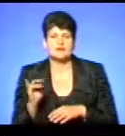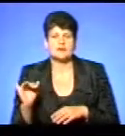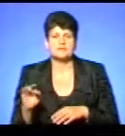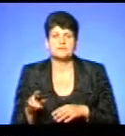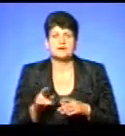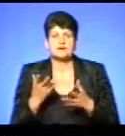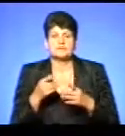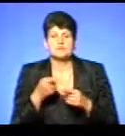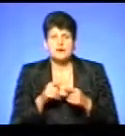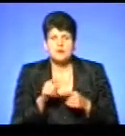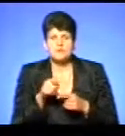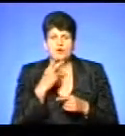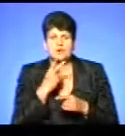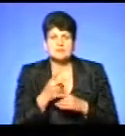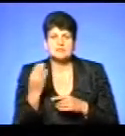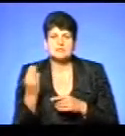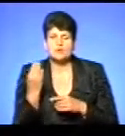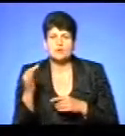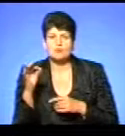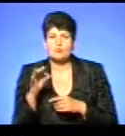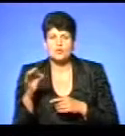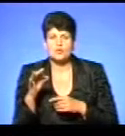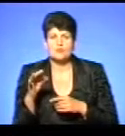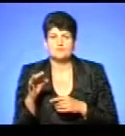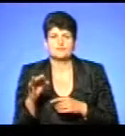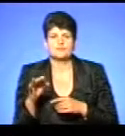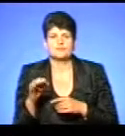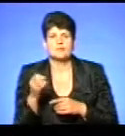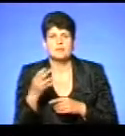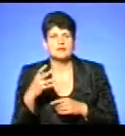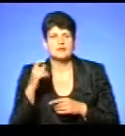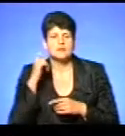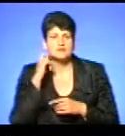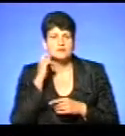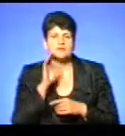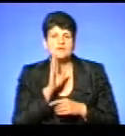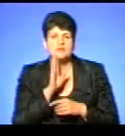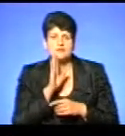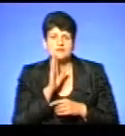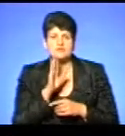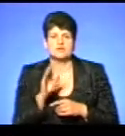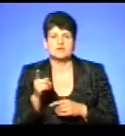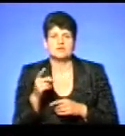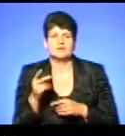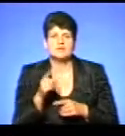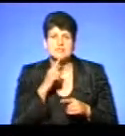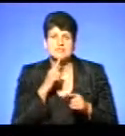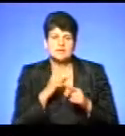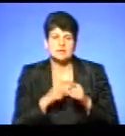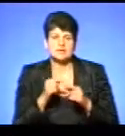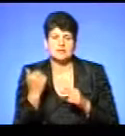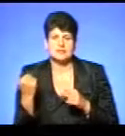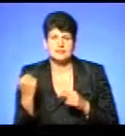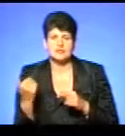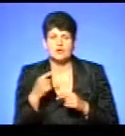У стрічці йдеться про історію п'ятилітньої бунтівної вітки. Її двоюрідної сестри Підлітка Лариси повідомляє арт